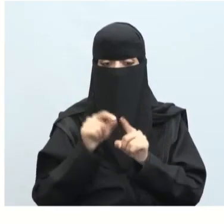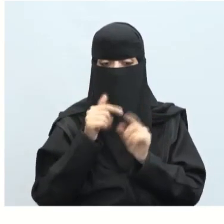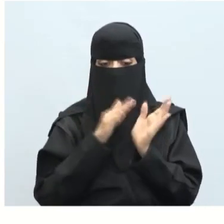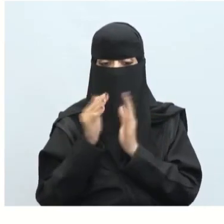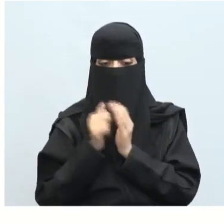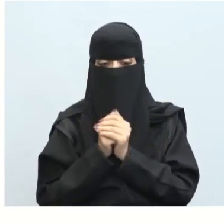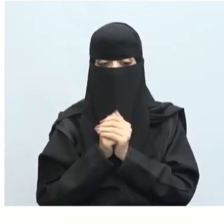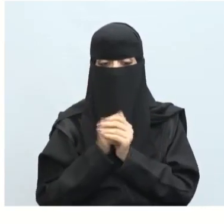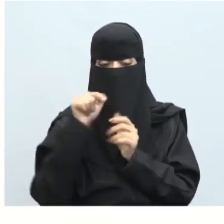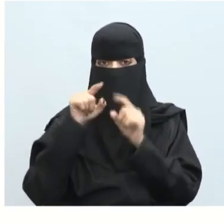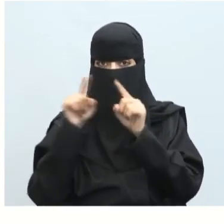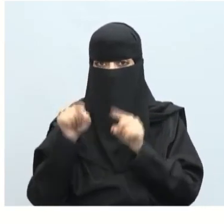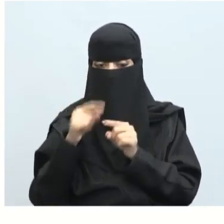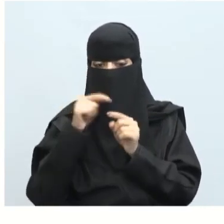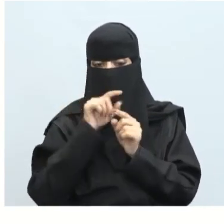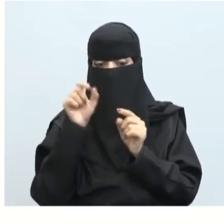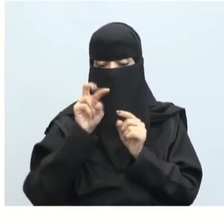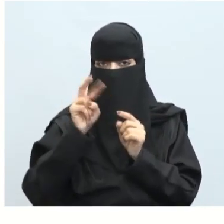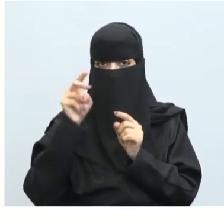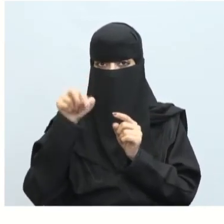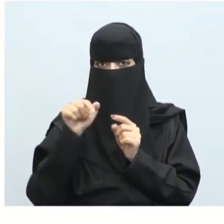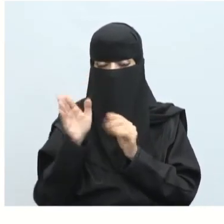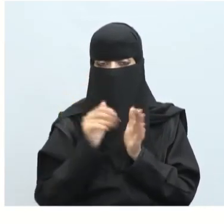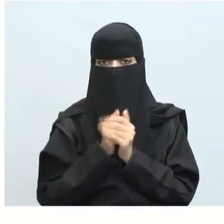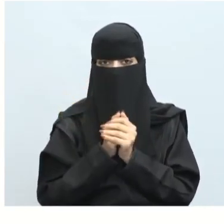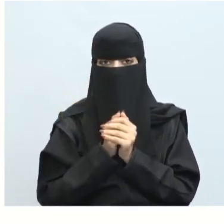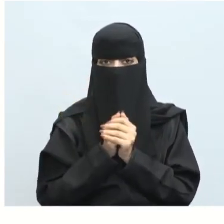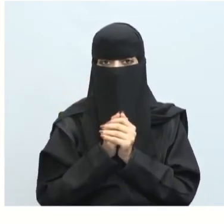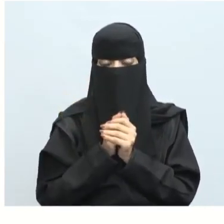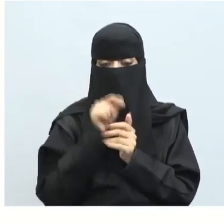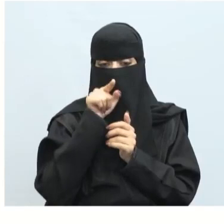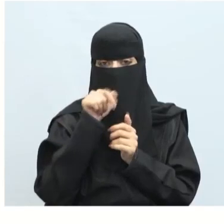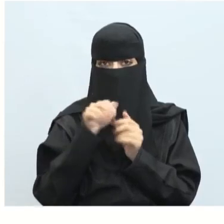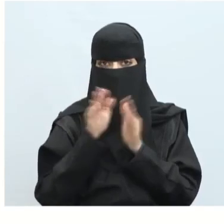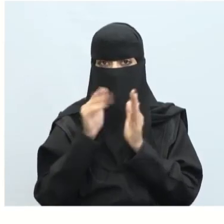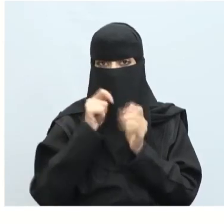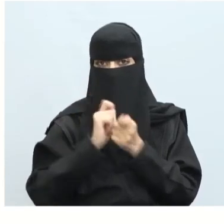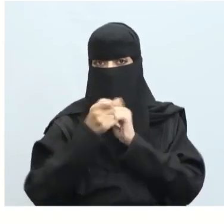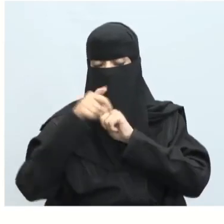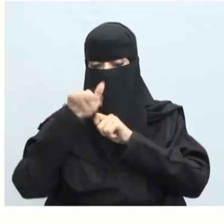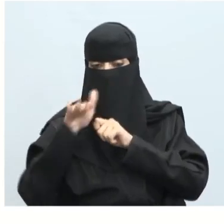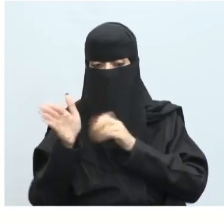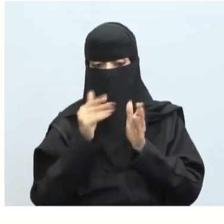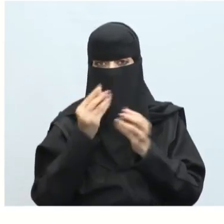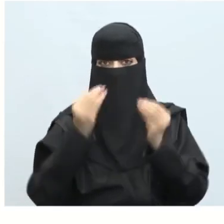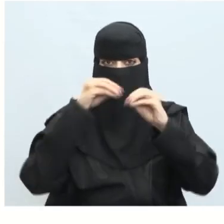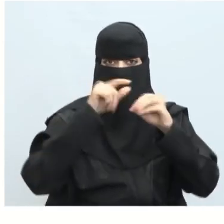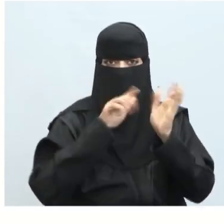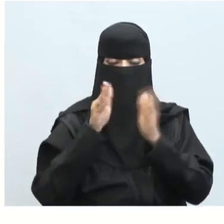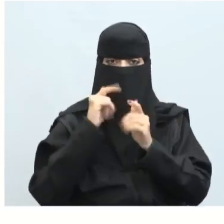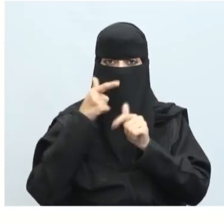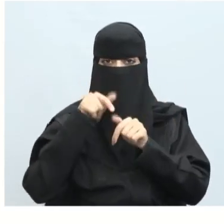لاحظ Discover وبينهم أندرس كور هذا Discover Label غيرنا هنا ووضعنا Discover